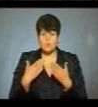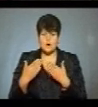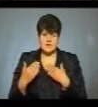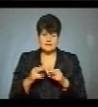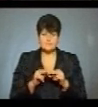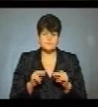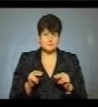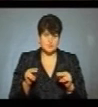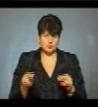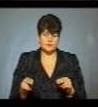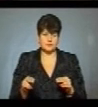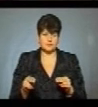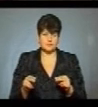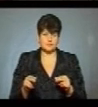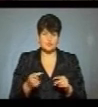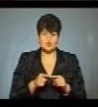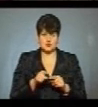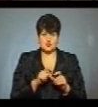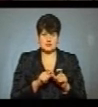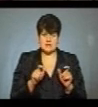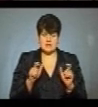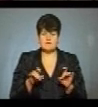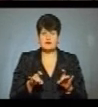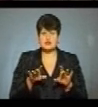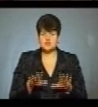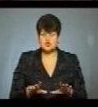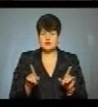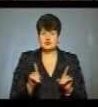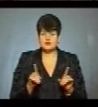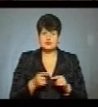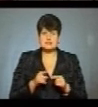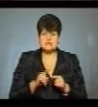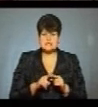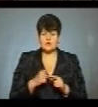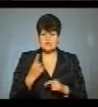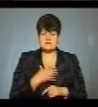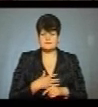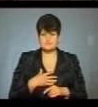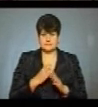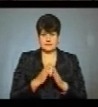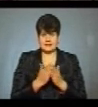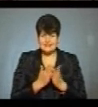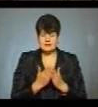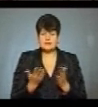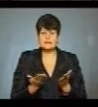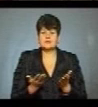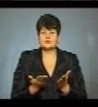педагогами цього закладу і вирішили, що це одна з актуальних книг, яку